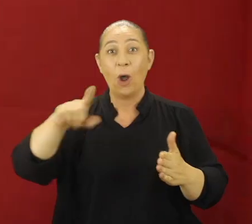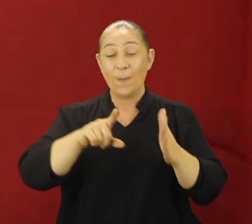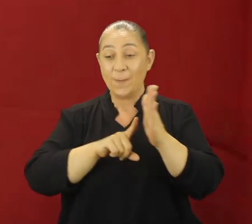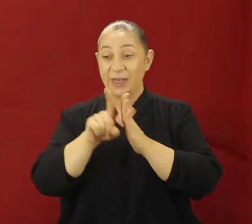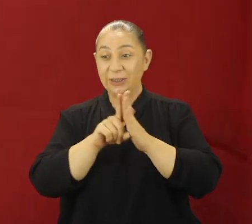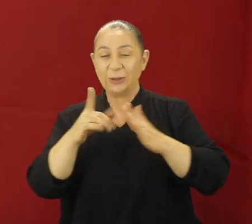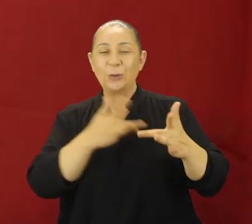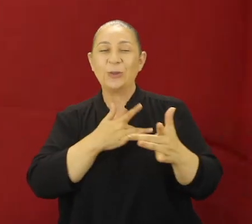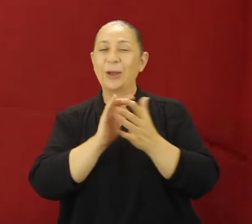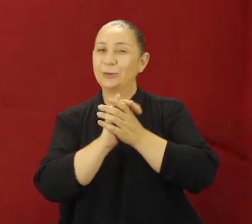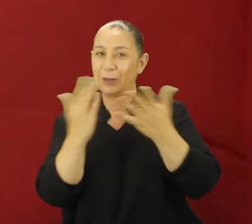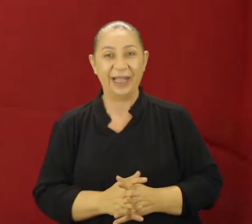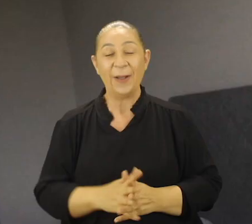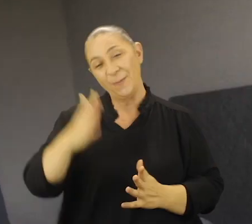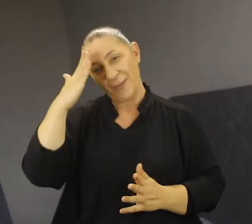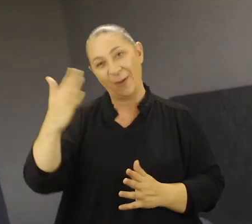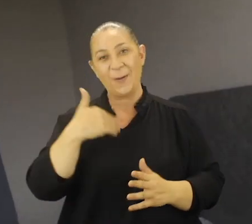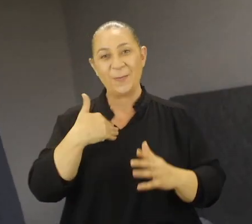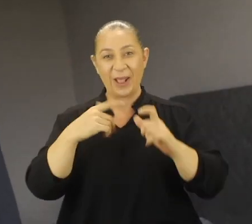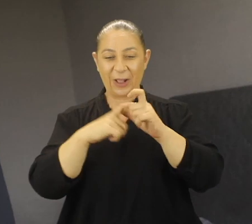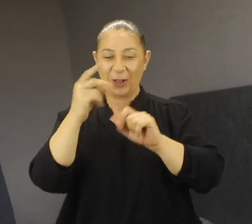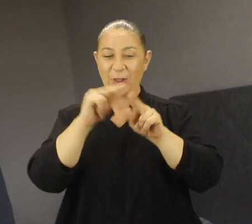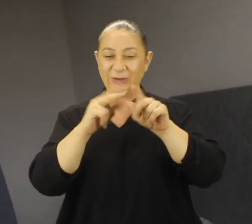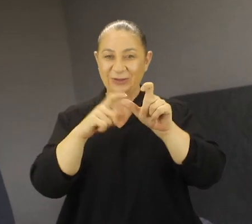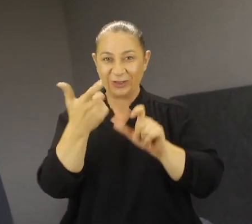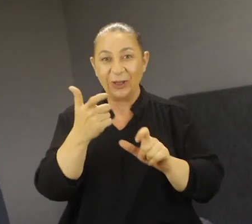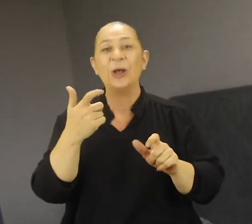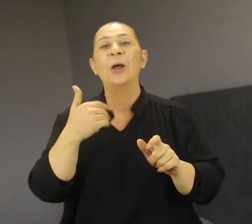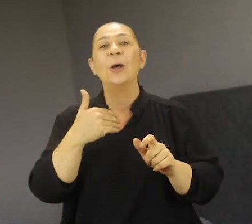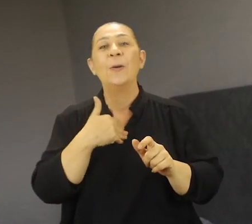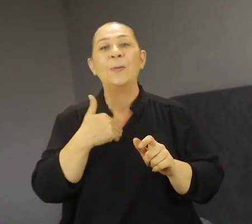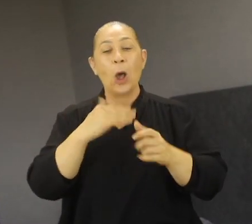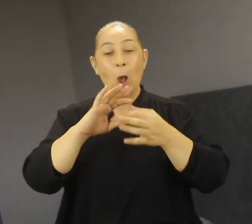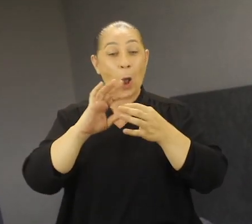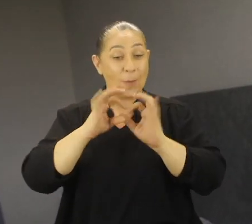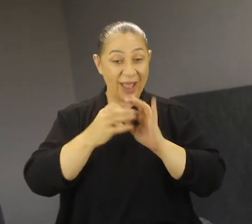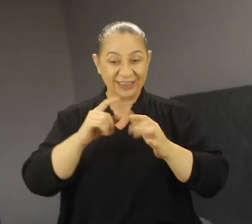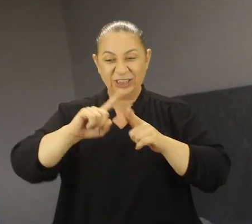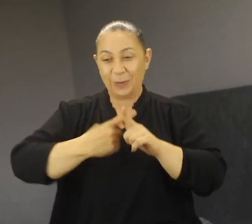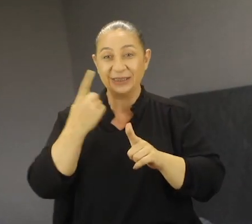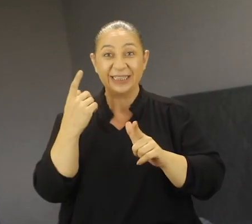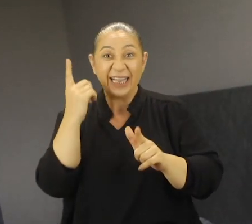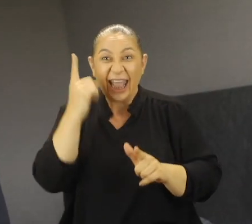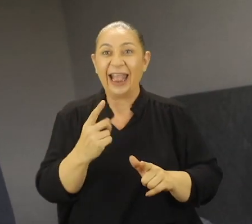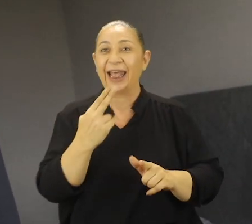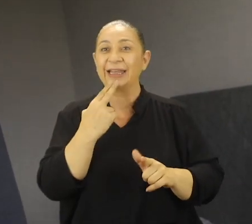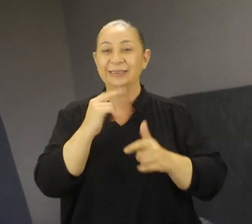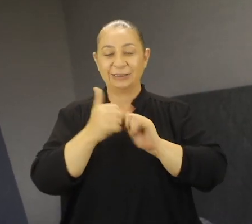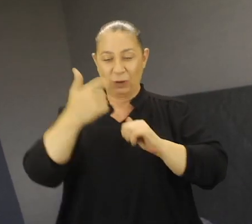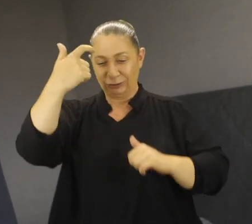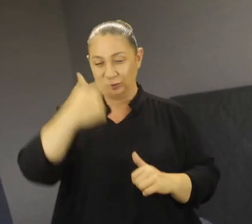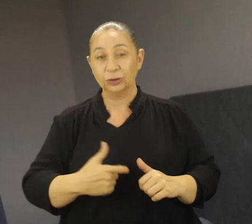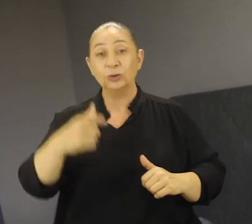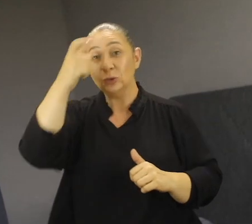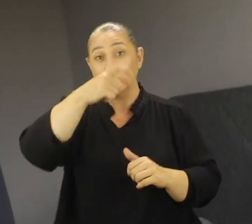başarılarını gönülden kutluyorum. Merhaba, ben Göksu İçtaşanlı. Olimpiyat oyunlarından cimnastik branş özelinde katılan ilk kadın